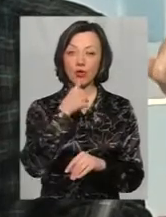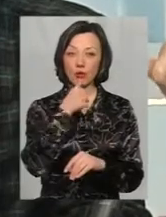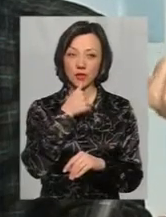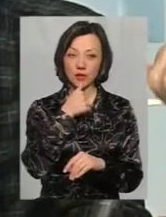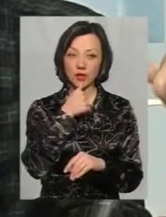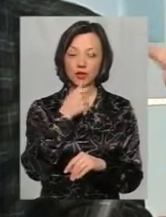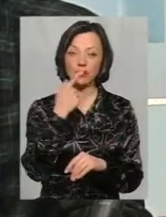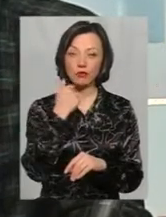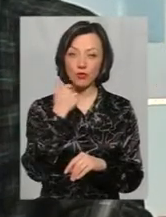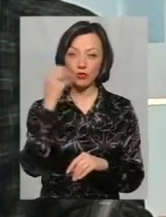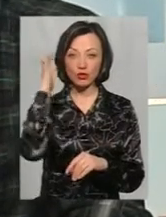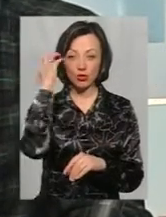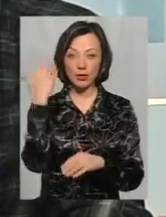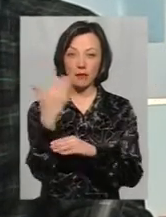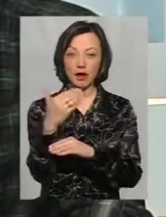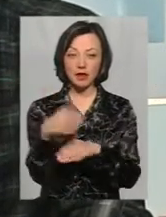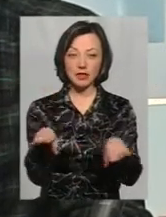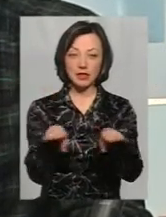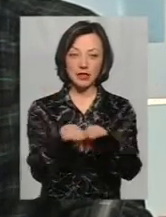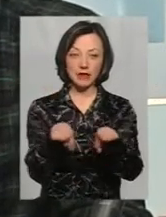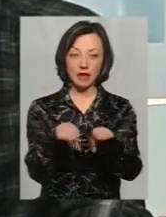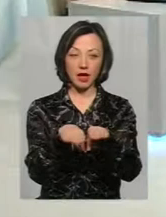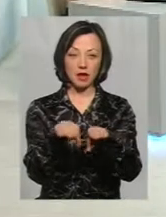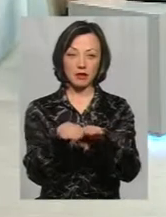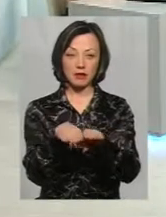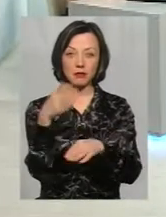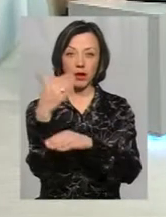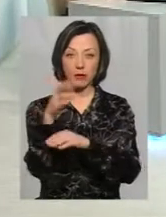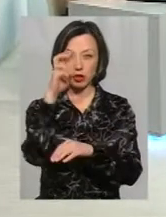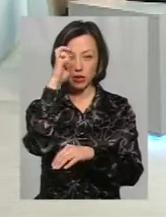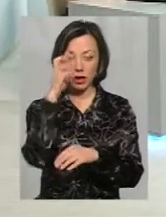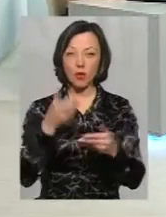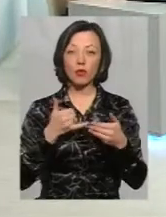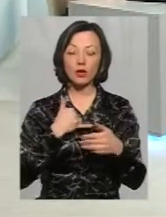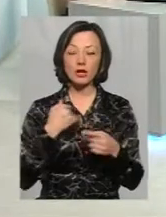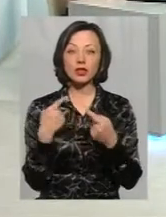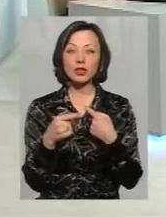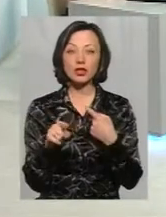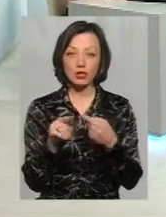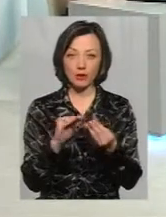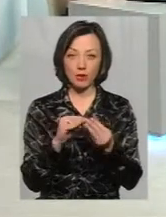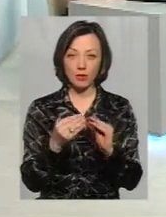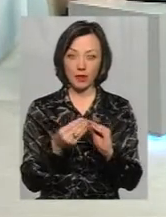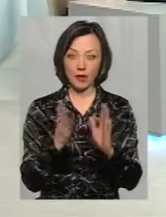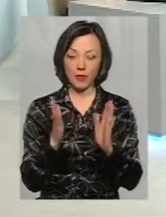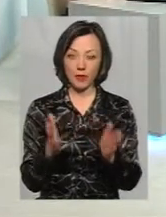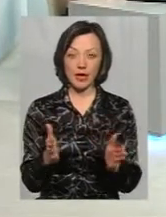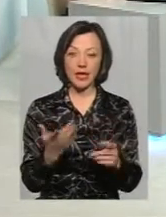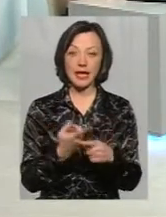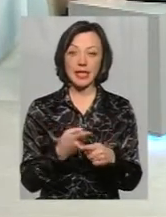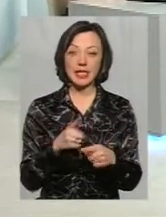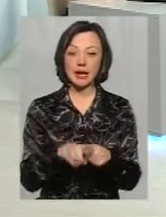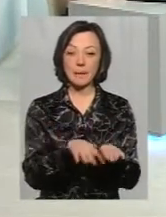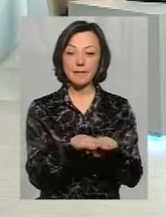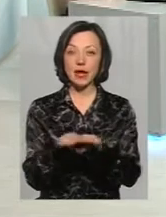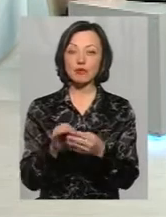червоний-червоний прапор зрівняти з прапором державним, то ми вийдемо на інший пласт проблеми. І цей пласт